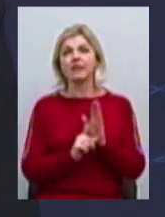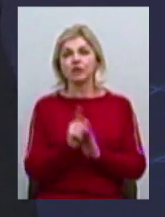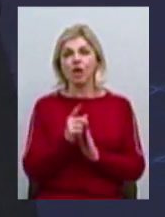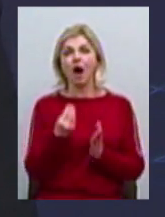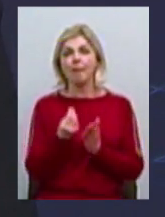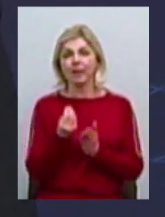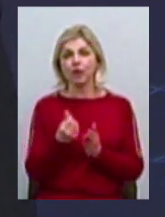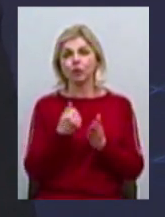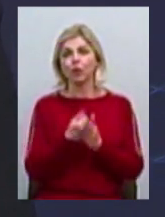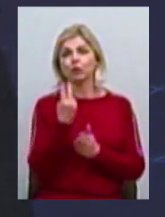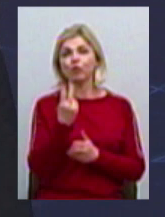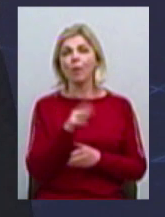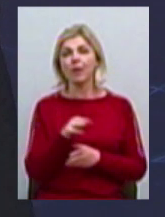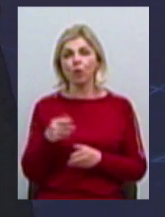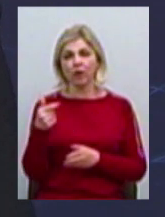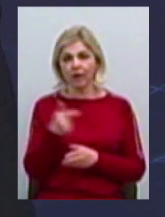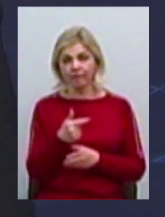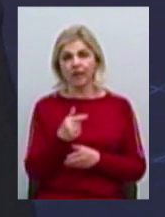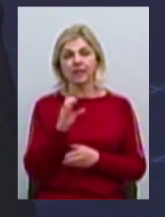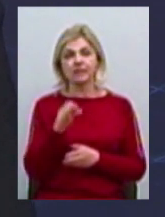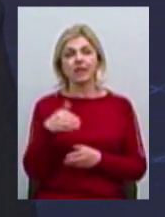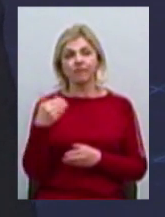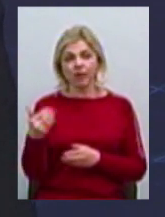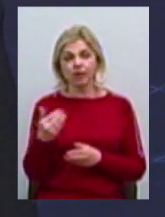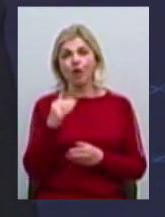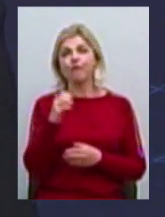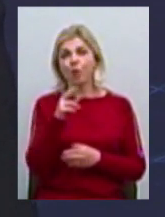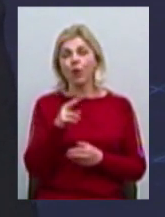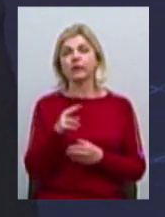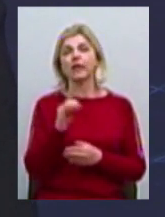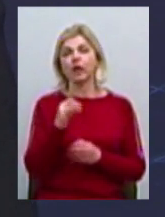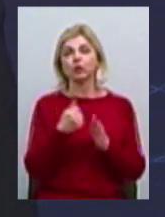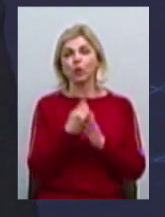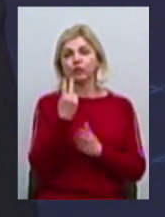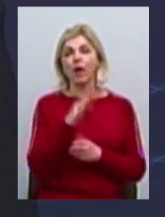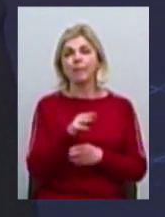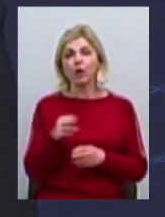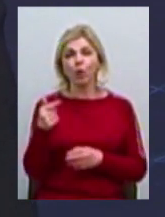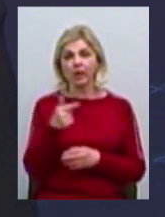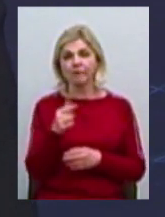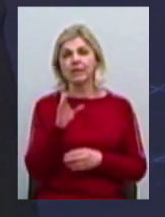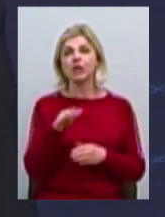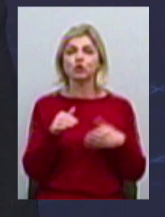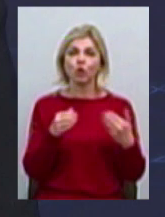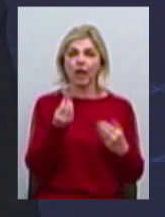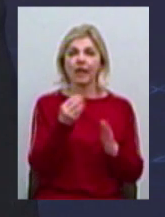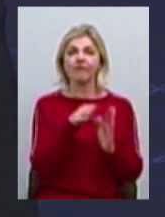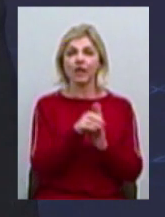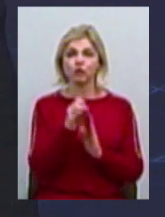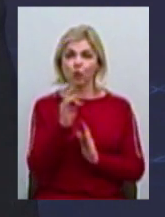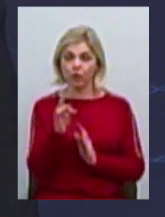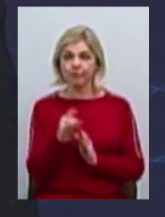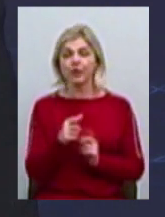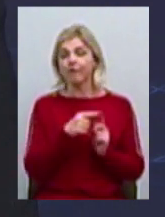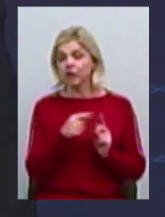2 мільйона гривень зі сторони Фонду підтримки винаходів Мінекономрозвитку і до 2 мільйона гривень саме зі сторони інвестора. Протягом